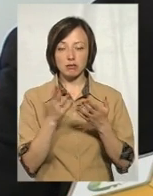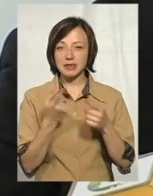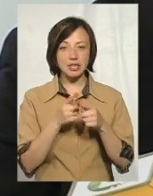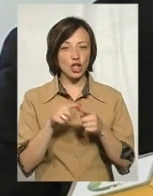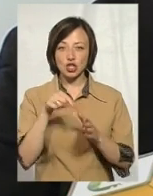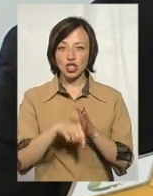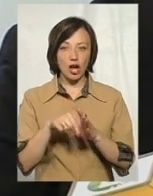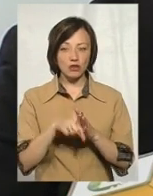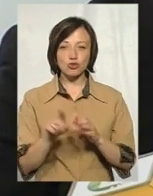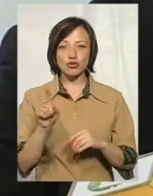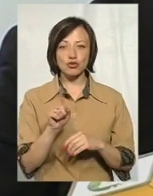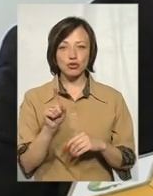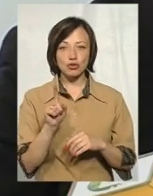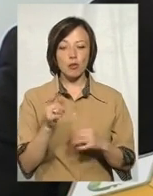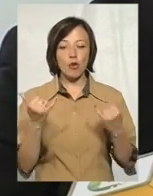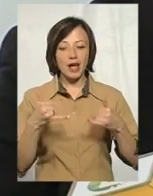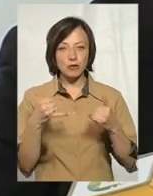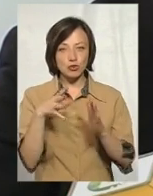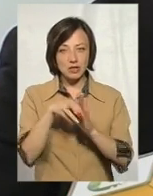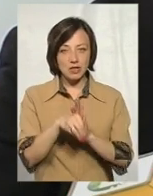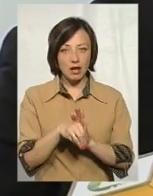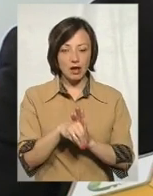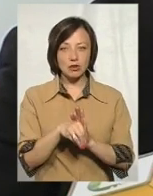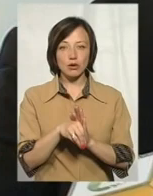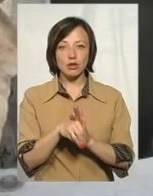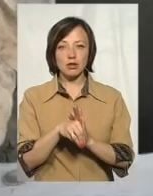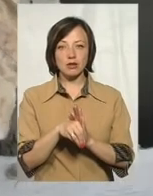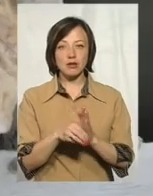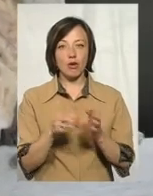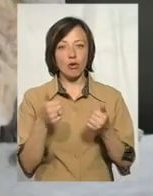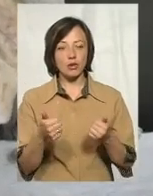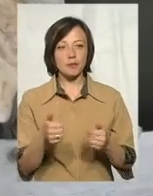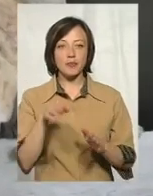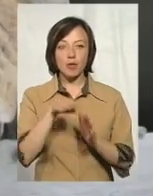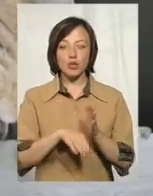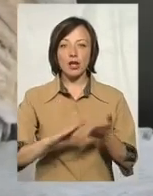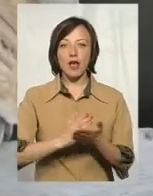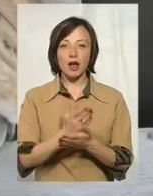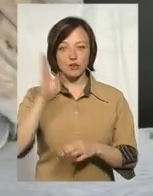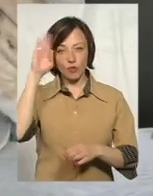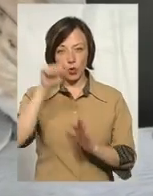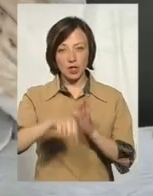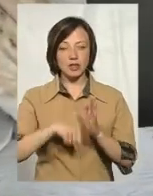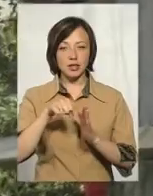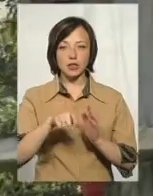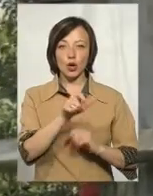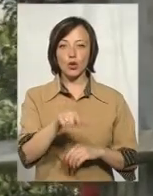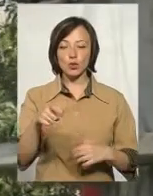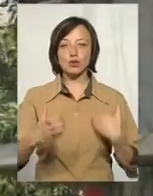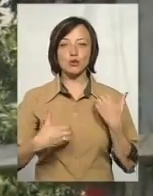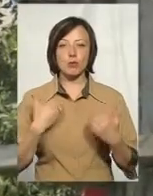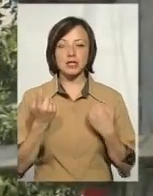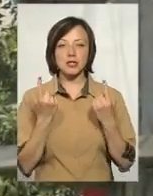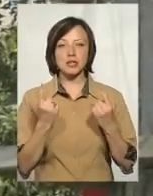це не значить, що вона по хімічному складу і по патерігічному складу. Окрім погіршення якості керничної води, люди стурбовані